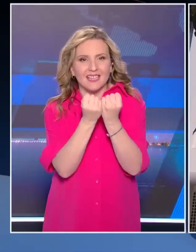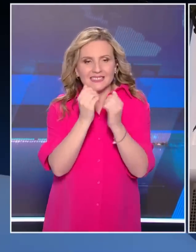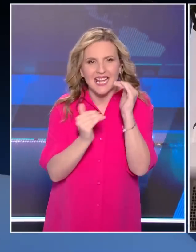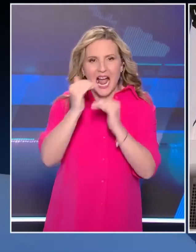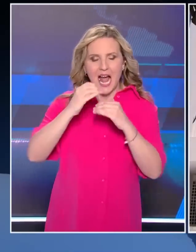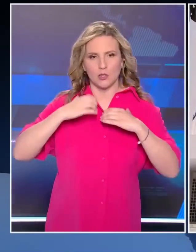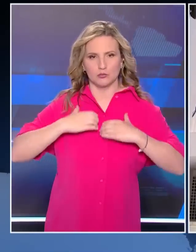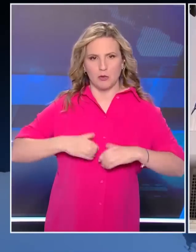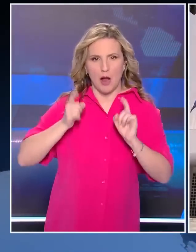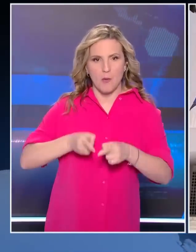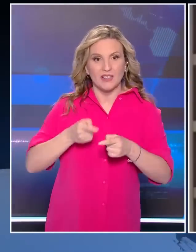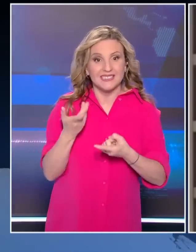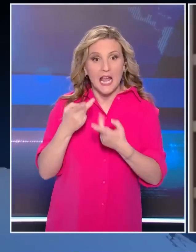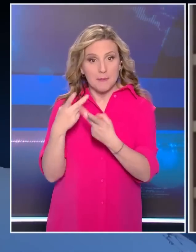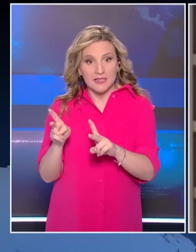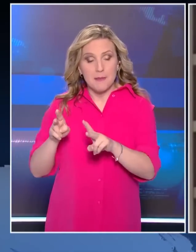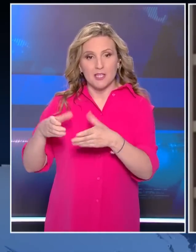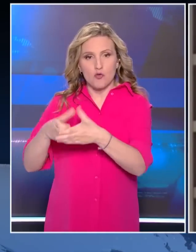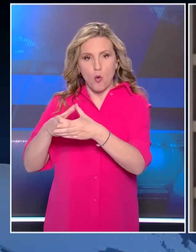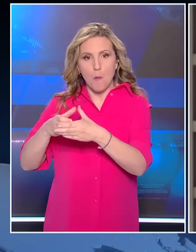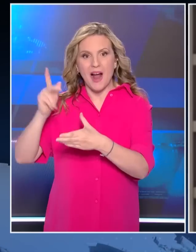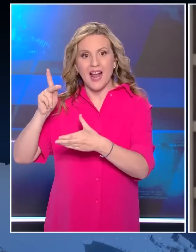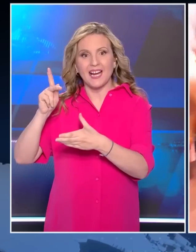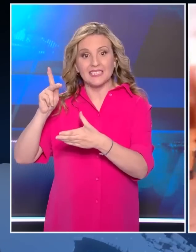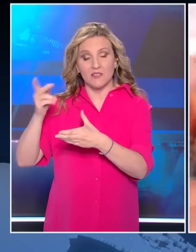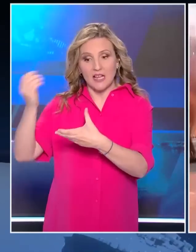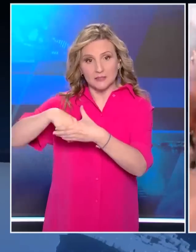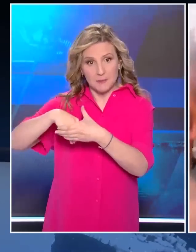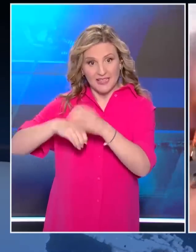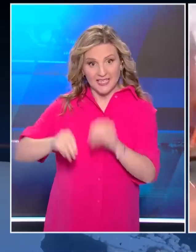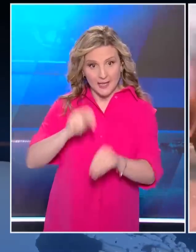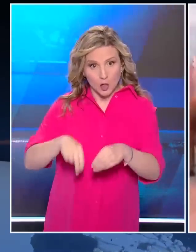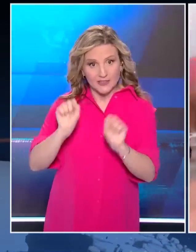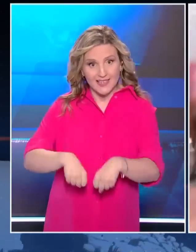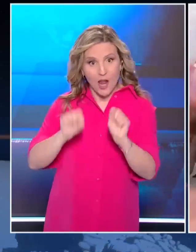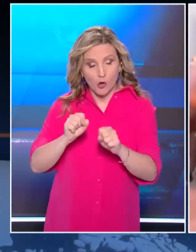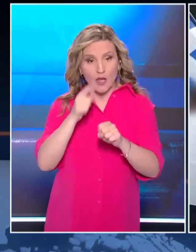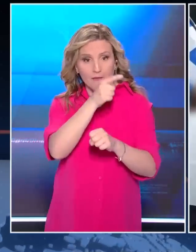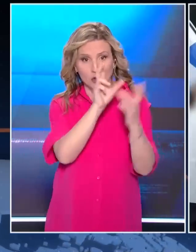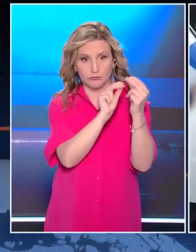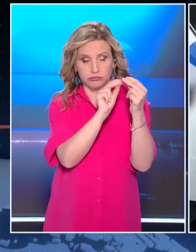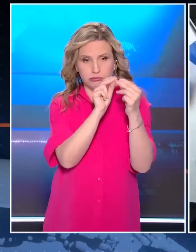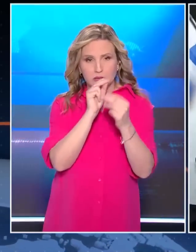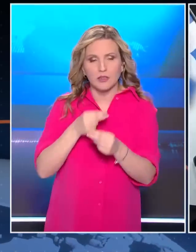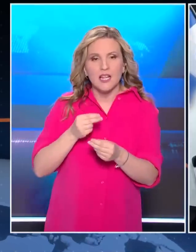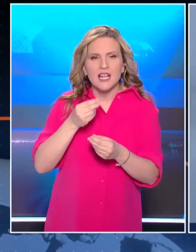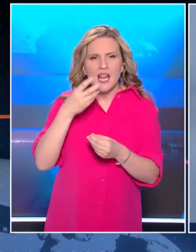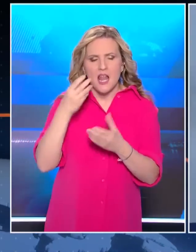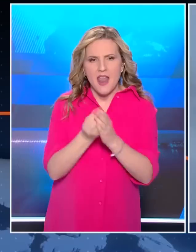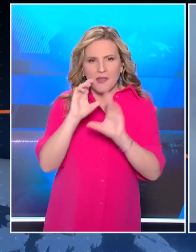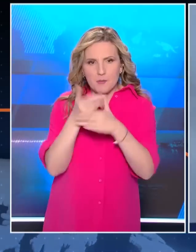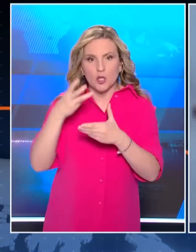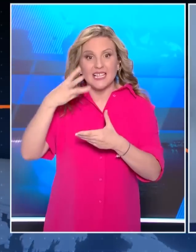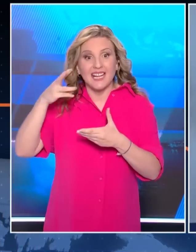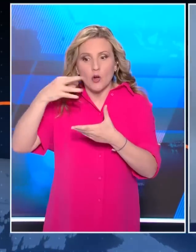Αριουπάγου, όπου θα αποφασιστεί αν θα επιτραπεί κάθοδος του κόμματος του Ηλία Κασιδιάρη στις εκλογές, η Νέα Δημοκρατία κατέθεσε υπόμνημα 300 σελίδων αλλά